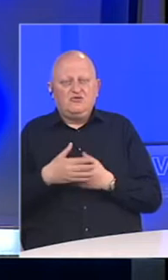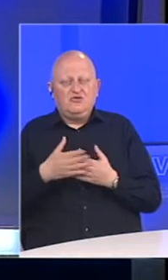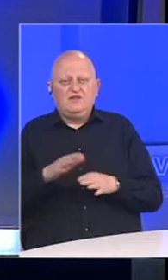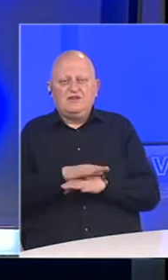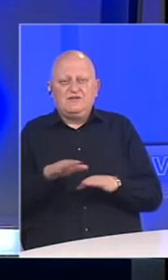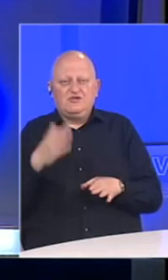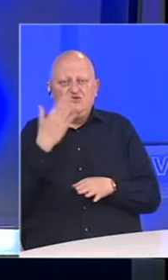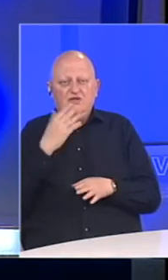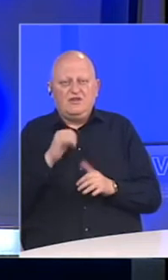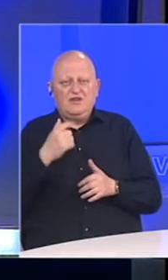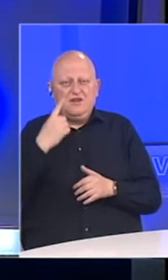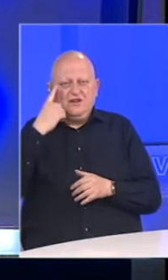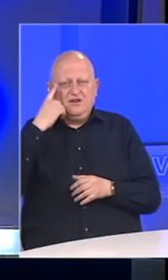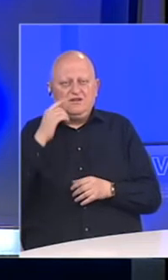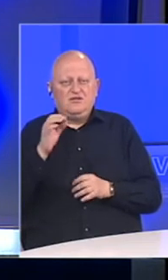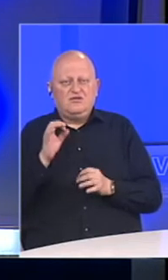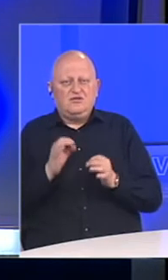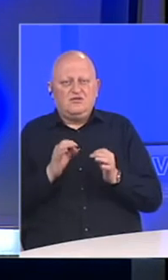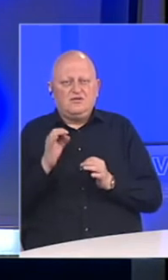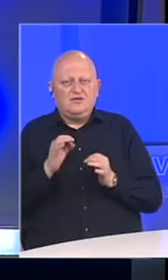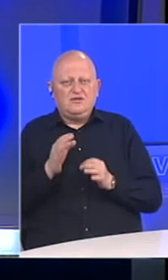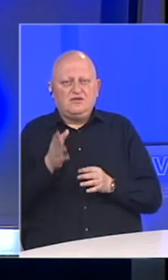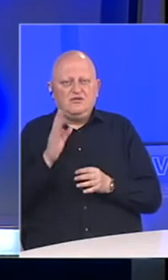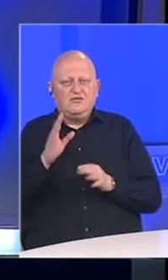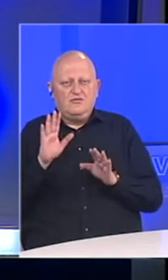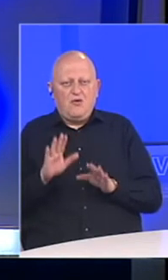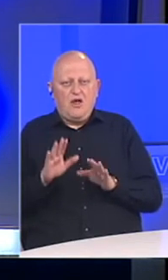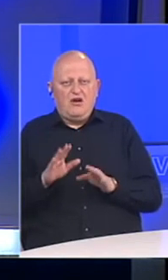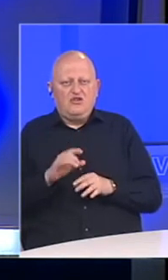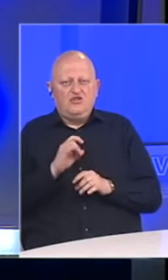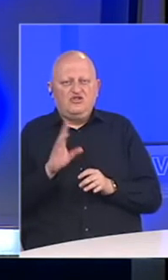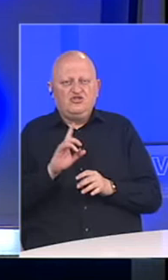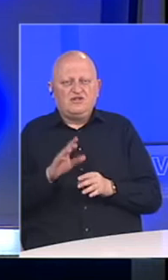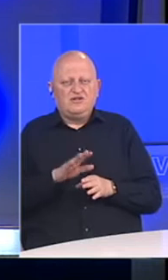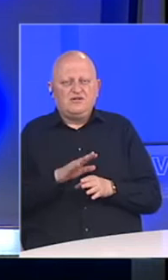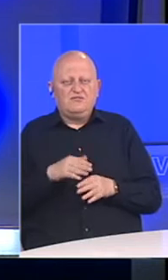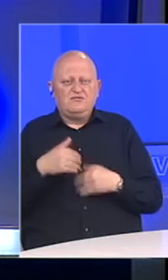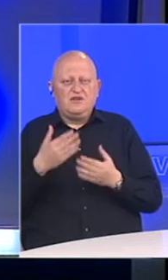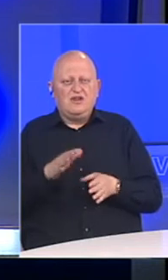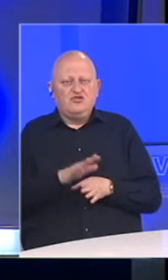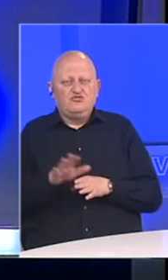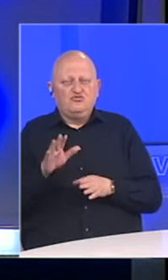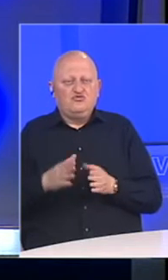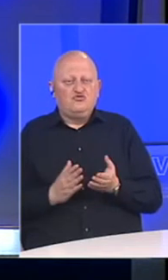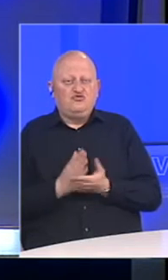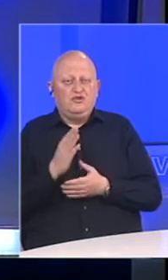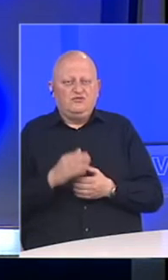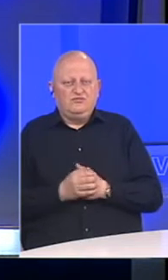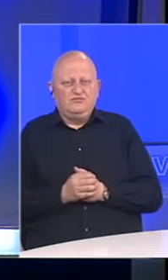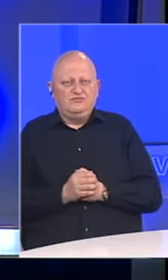nisu otvorene sve škole, jer kinezi u normaliziranje idu vrlo oprezno. Ništa se ne prepušta slučaj.